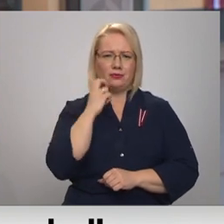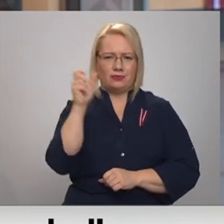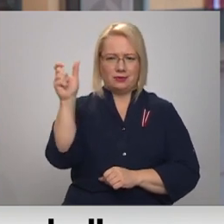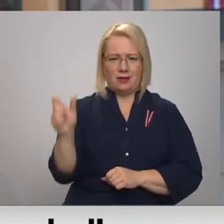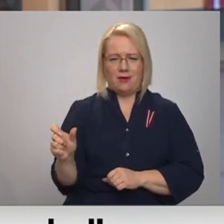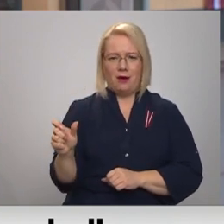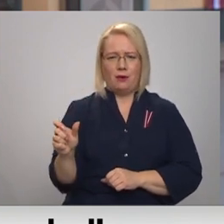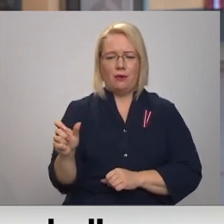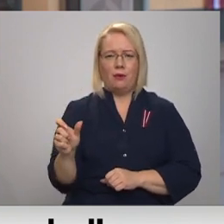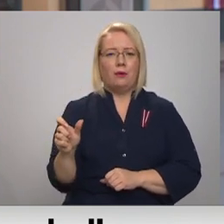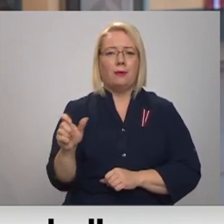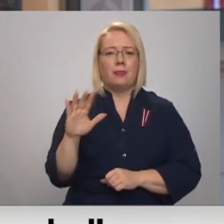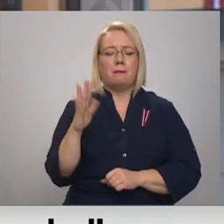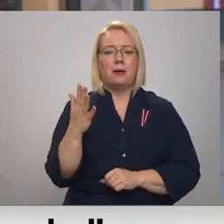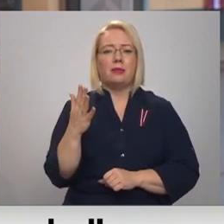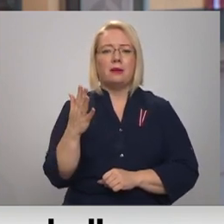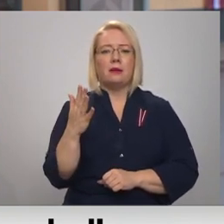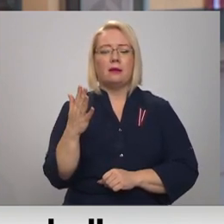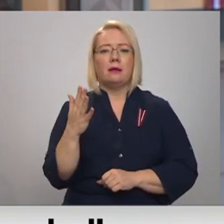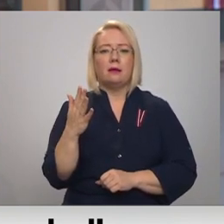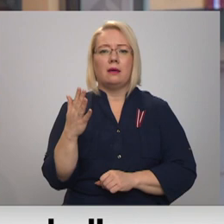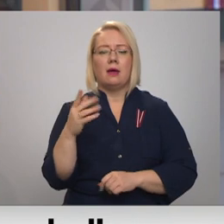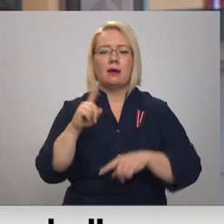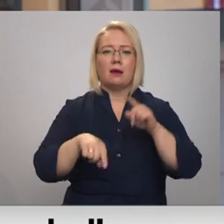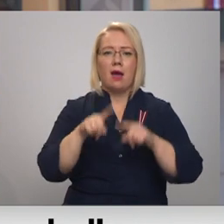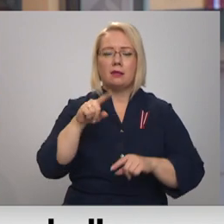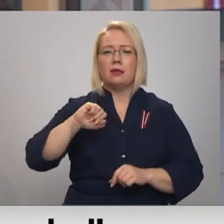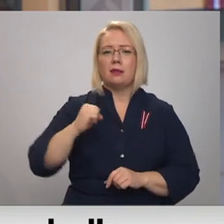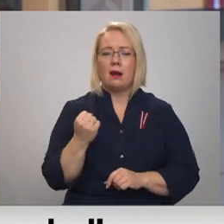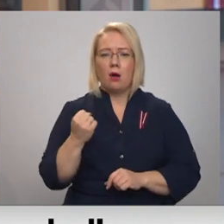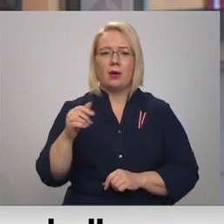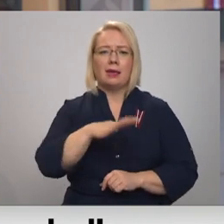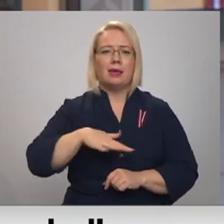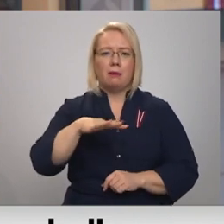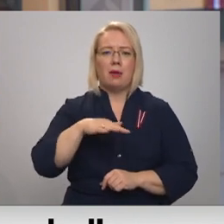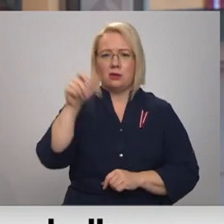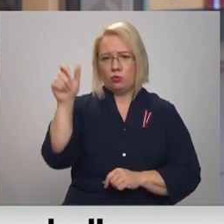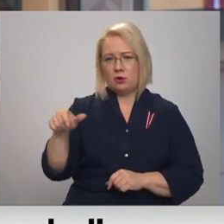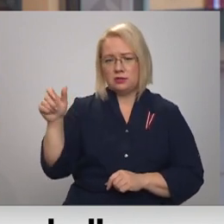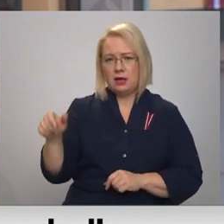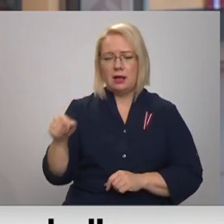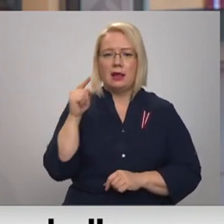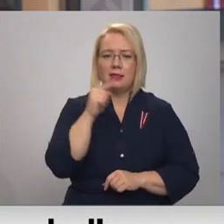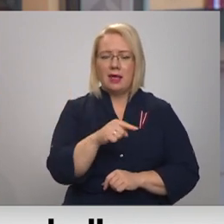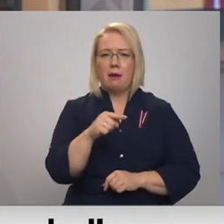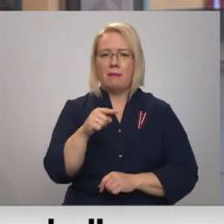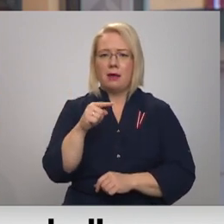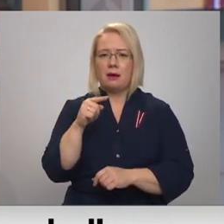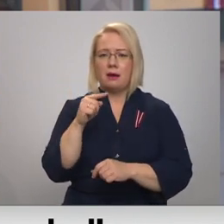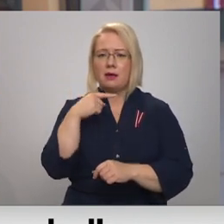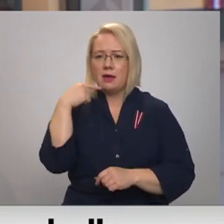cilvēkus, bet rādi un draugi. ģimenes locekļi. Ģimenes locekļiem jāsaka,